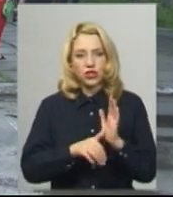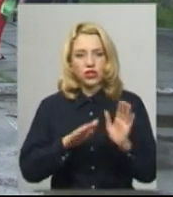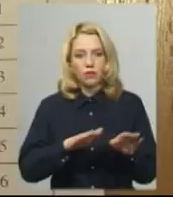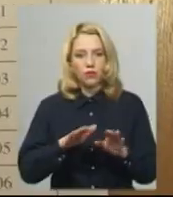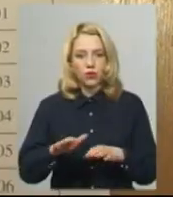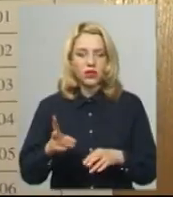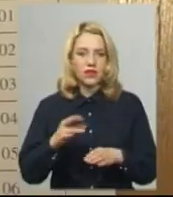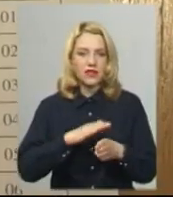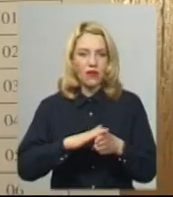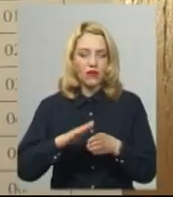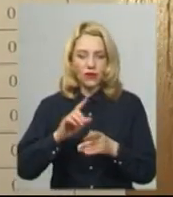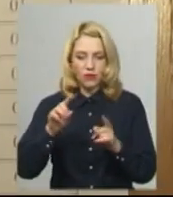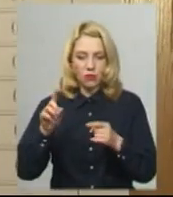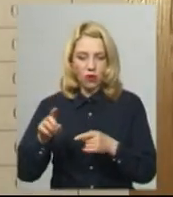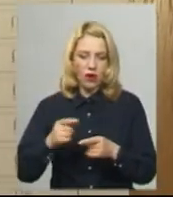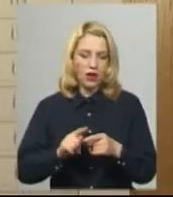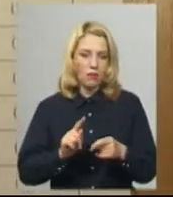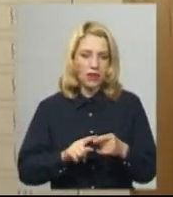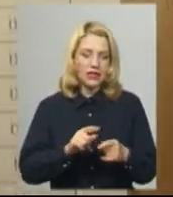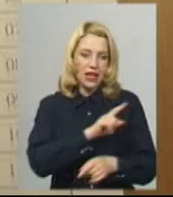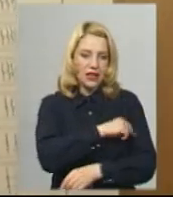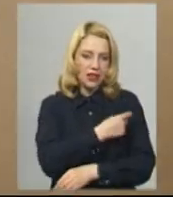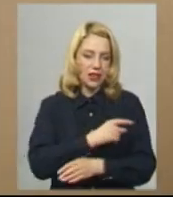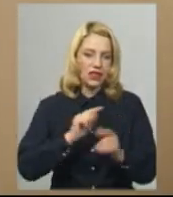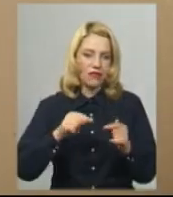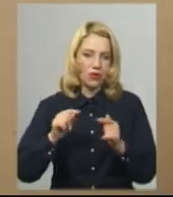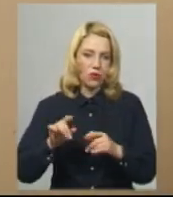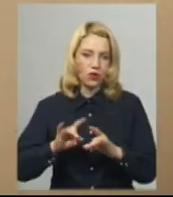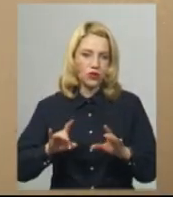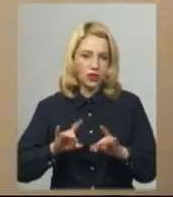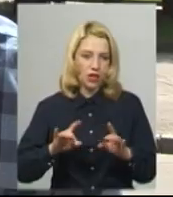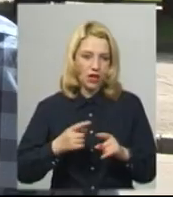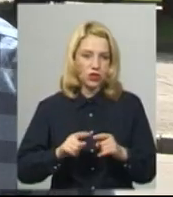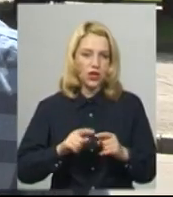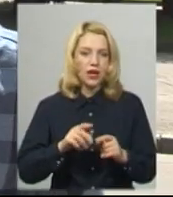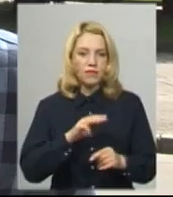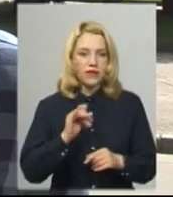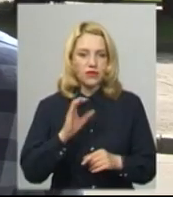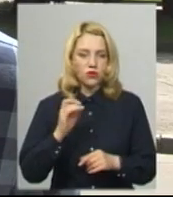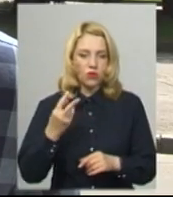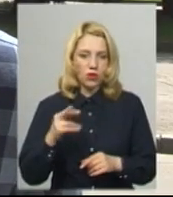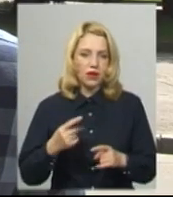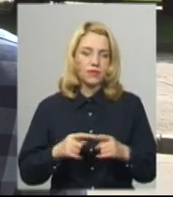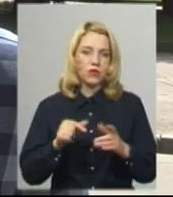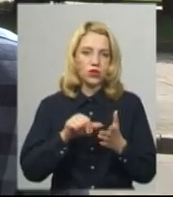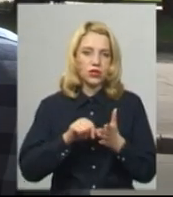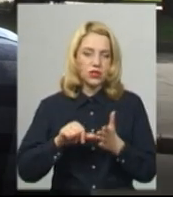санітарних вимог, каже директор департаменту освіти і науки Хмельницької ОДА Олег Фасоля. Додає, учасники